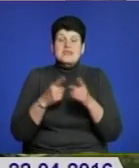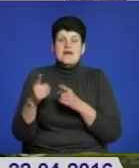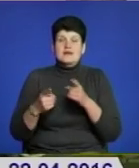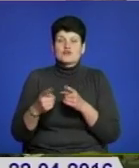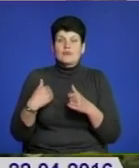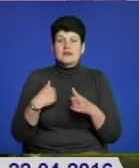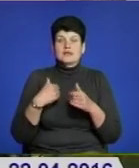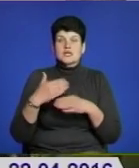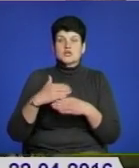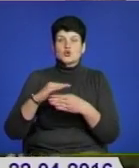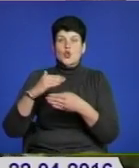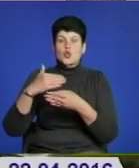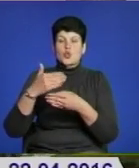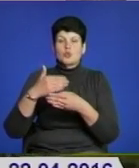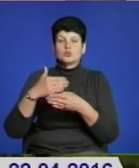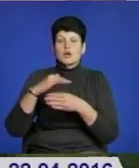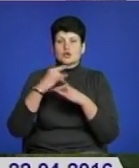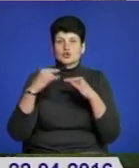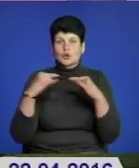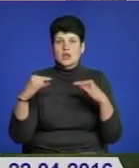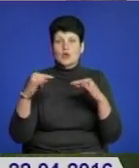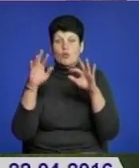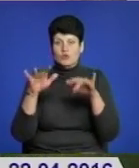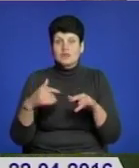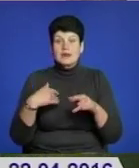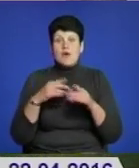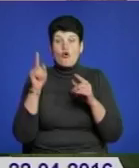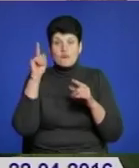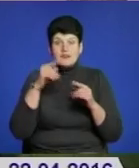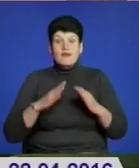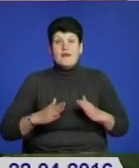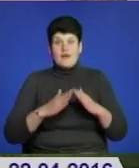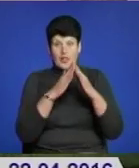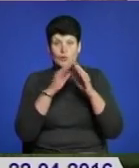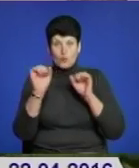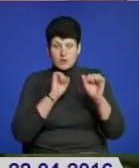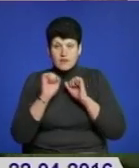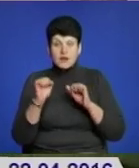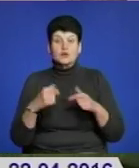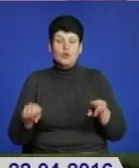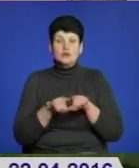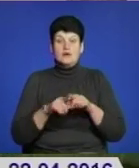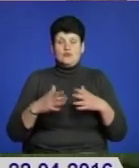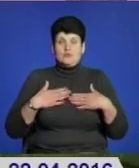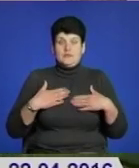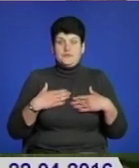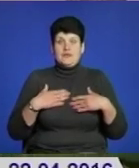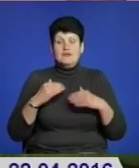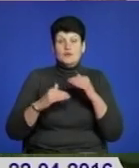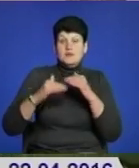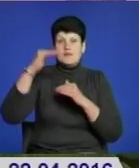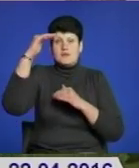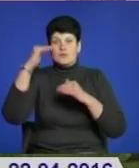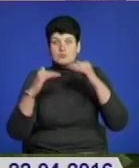стоїть комп'ютер, знаєте, кажуть, ракету управляти треба вміти. Так само і тут. І в онлайн-режимі він то опускається, то піднімається.